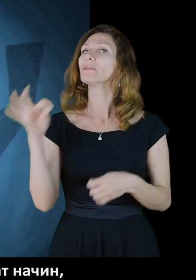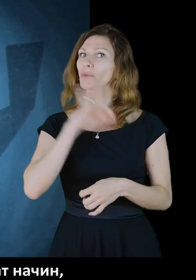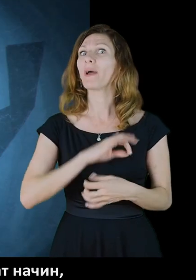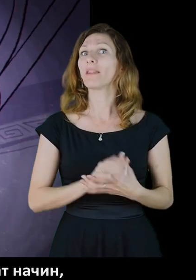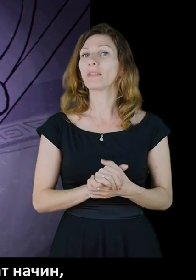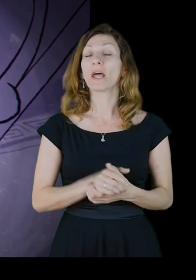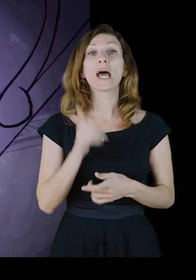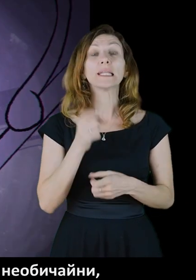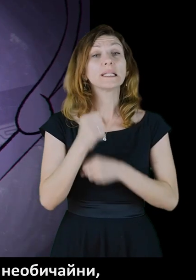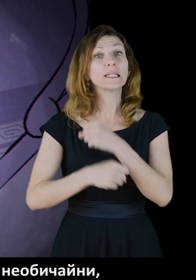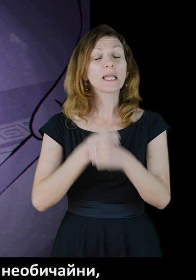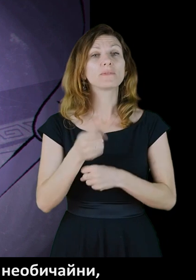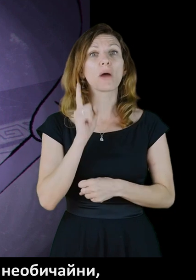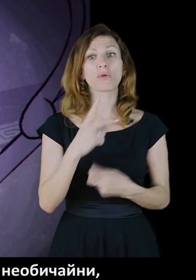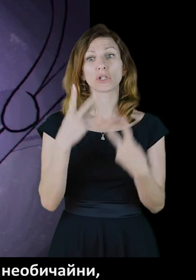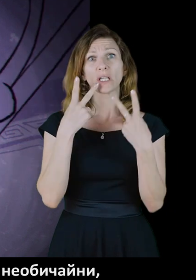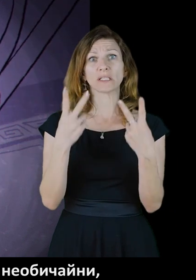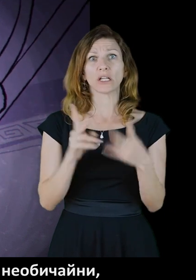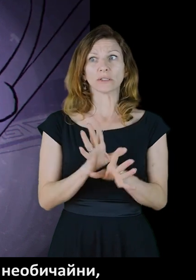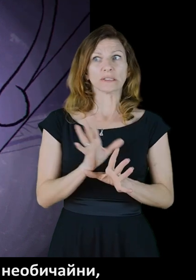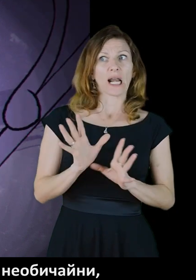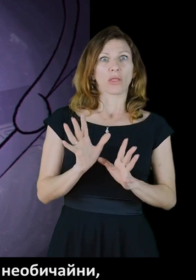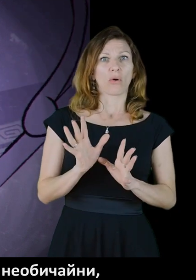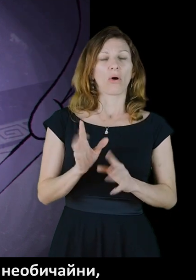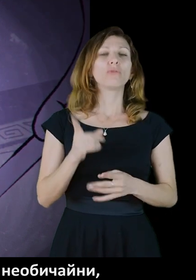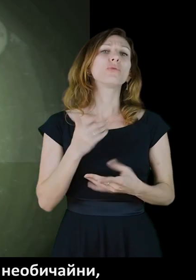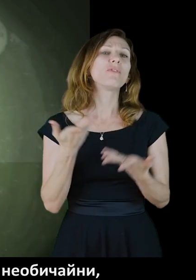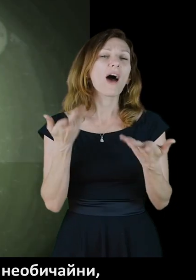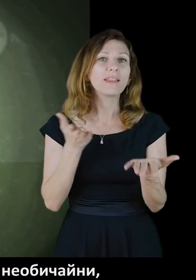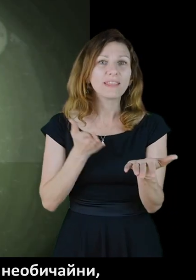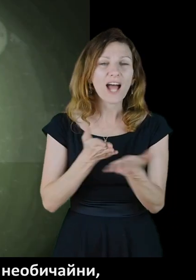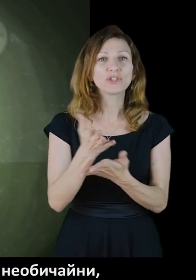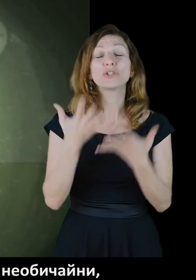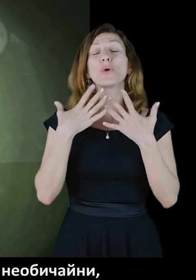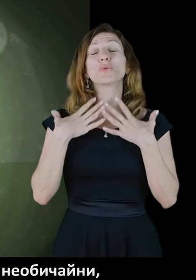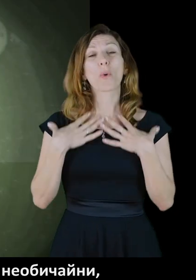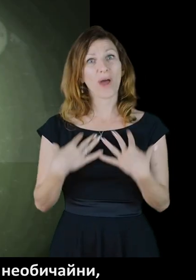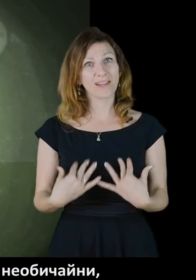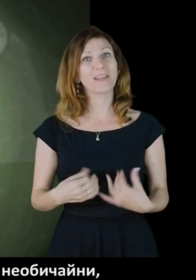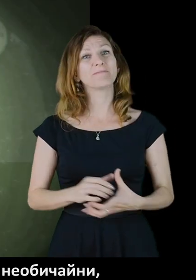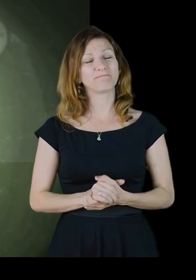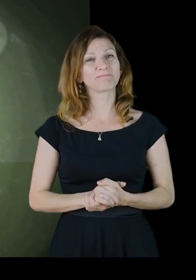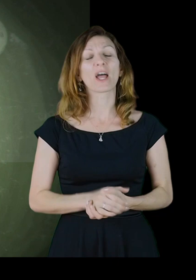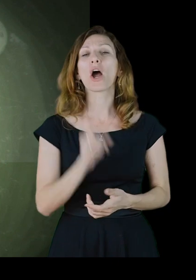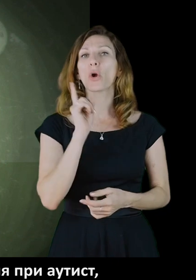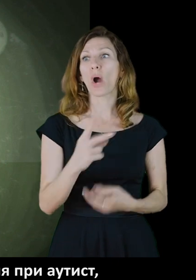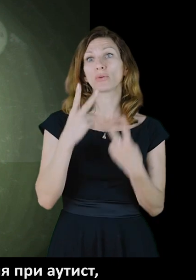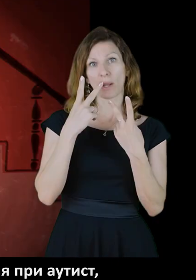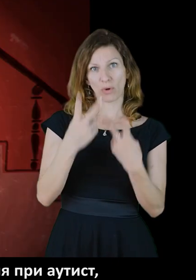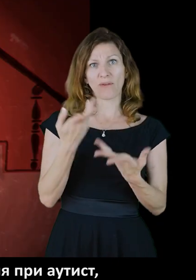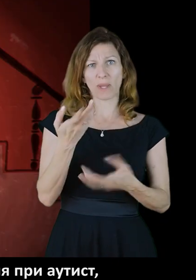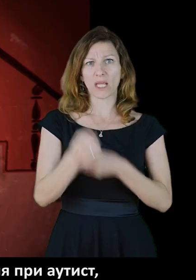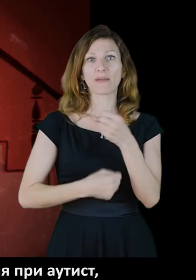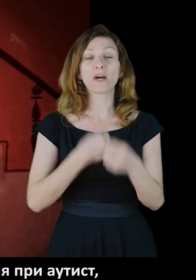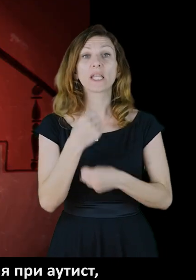с напрегнатите моменти. Техните действия може да изглеждат необичайни, но това е просто техният начин да се успокоят. Когато